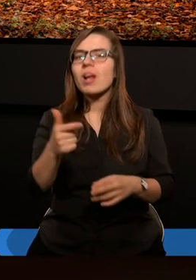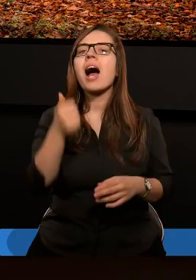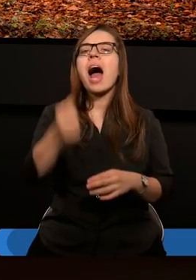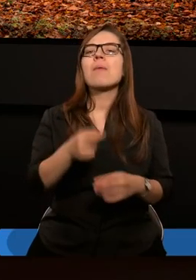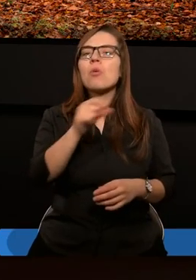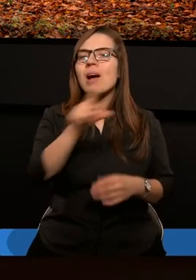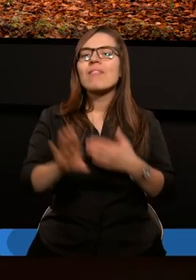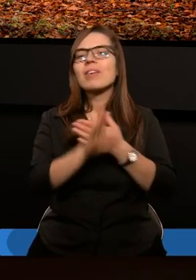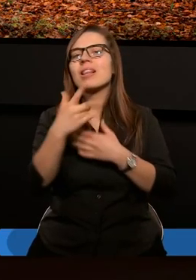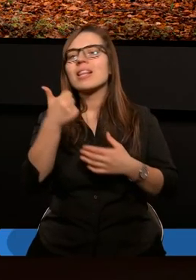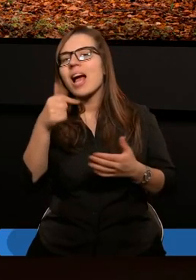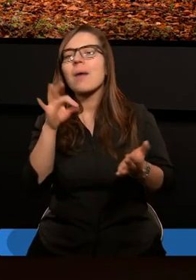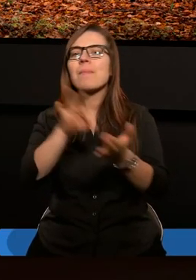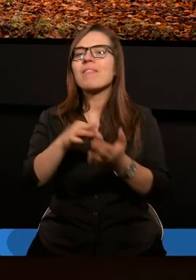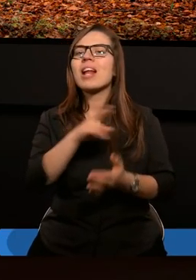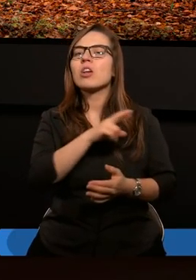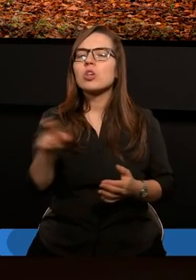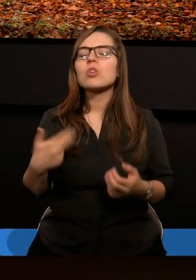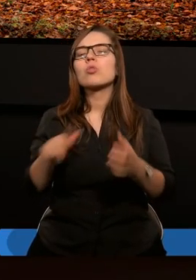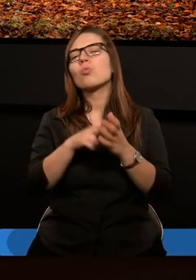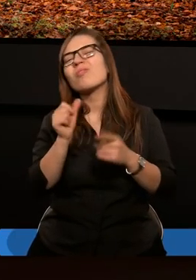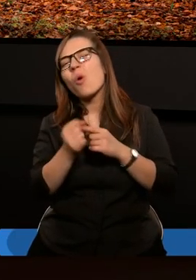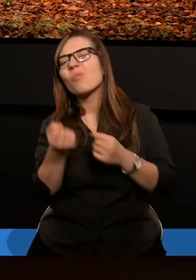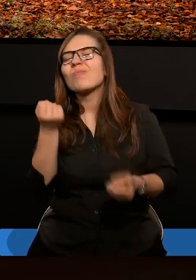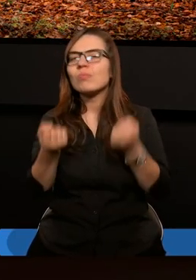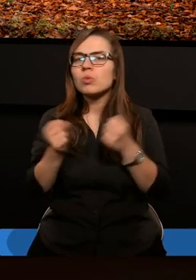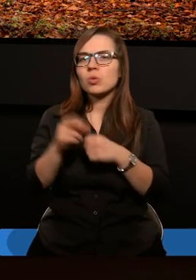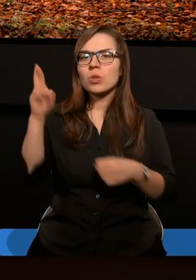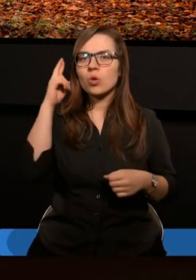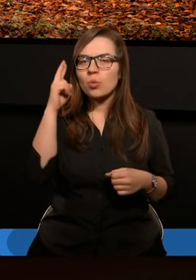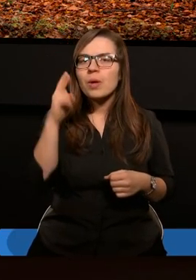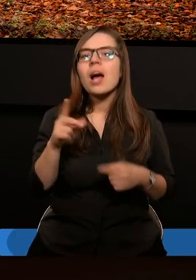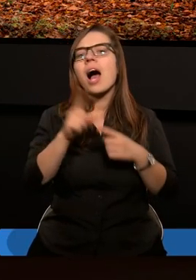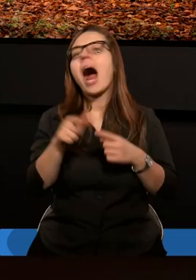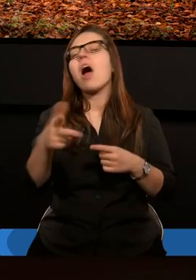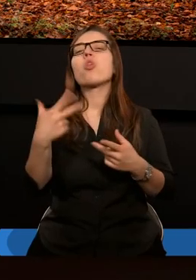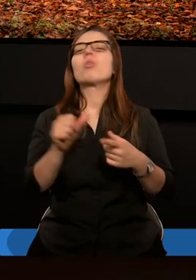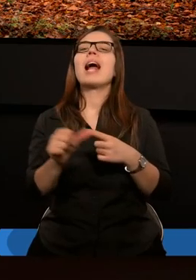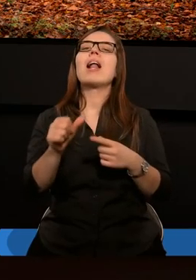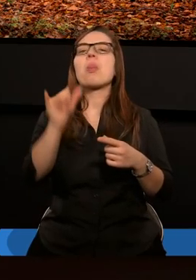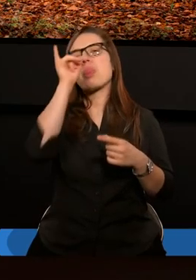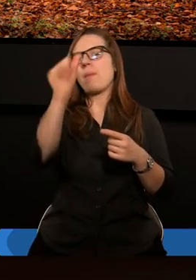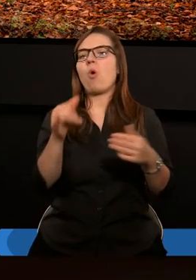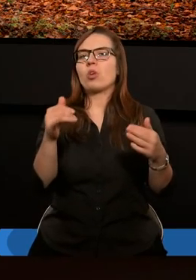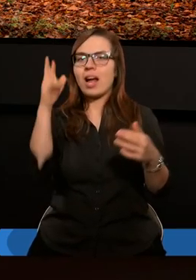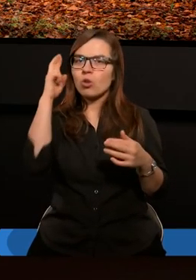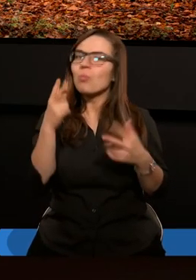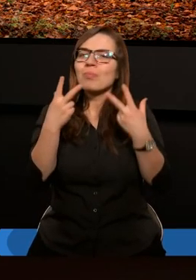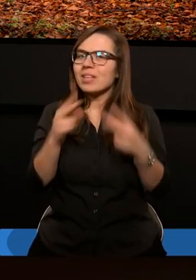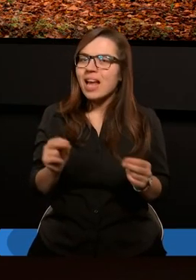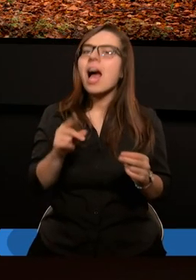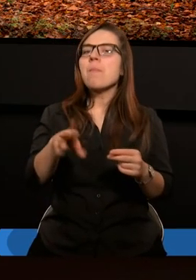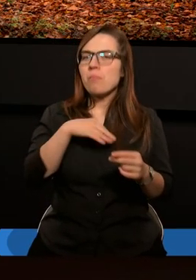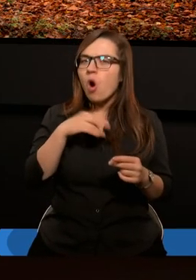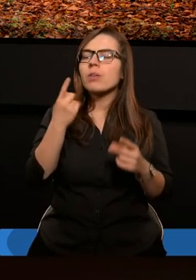apostoła Pawła występują nieraz pewne rzeczy dość trudne do zrozumienia. Ale to nie znaczy, że nie można ich zrozumieć. Jeżeli